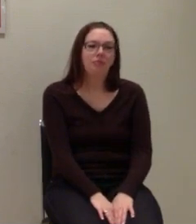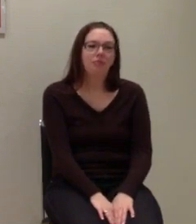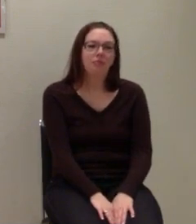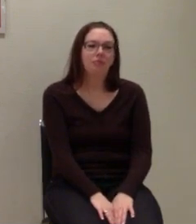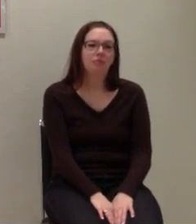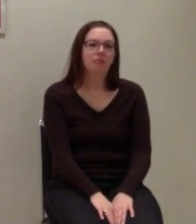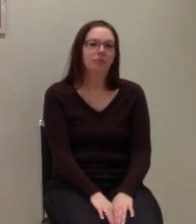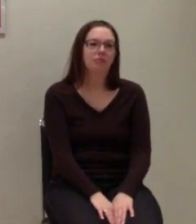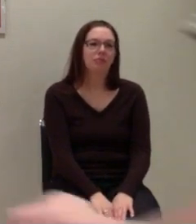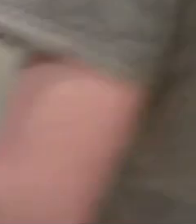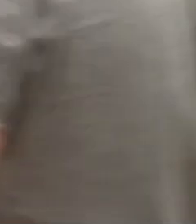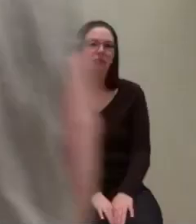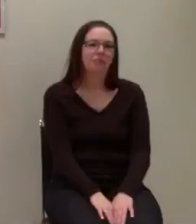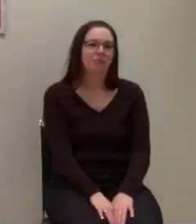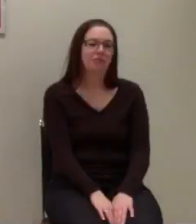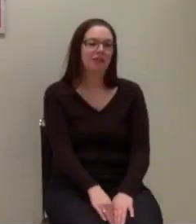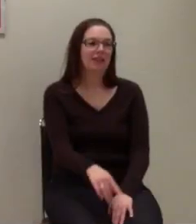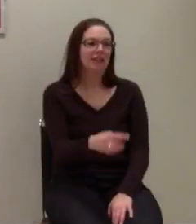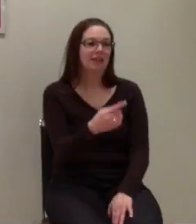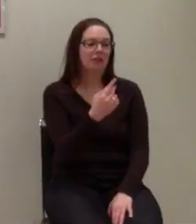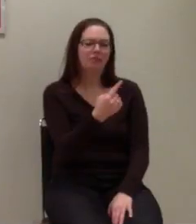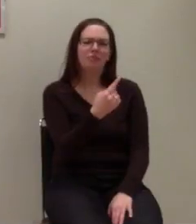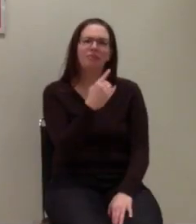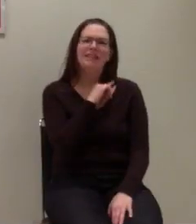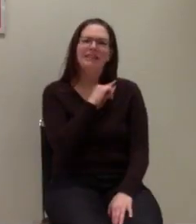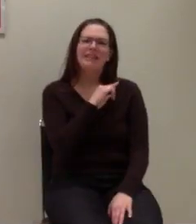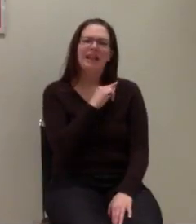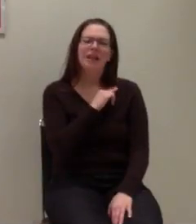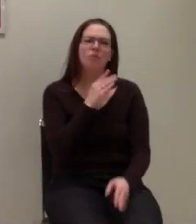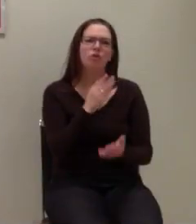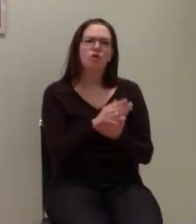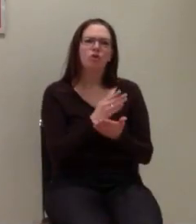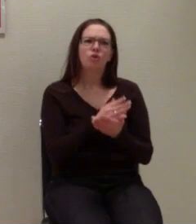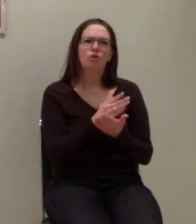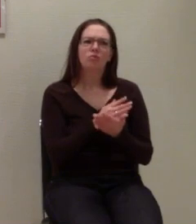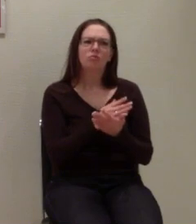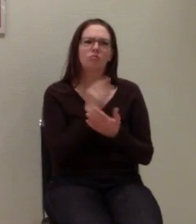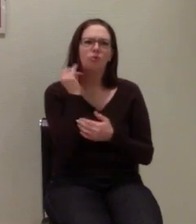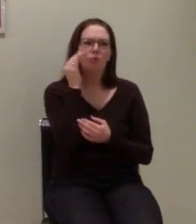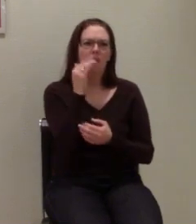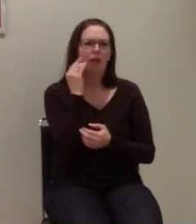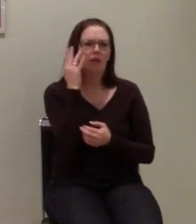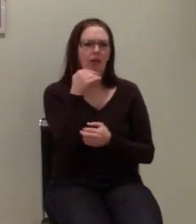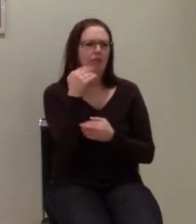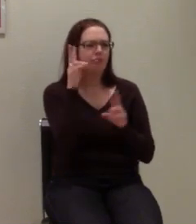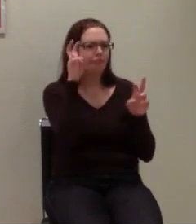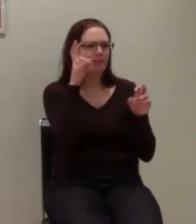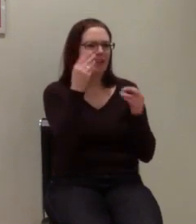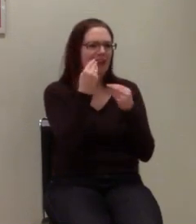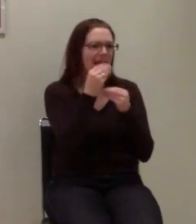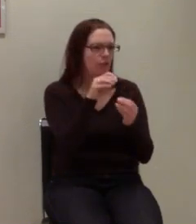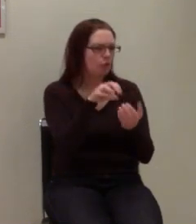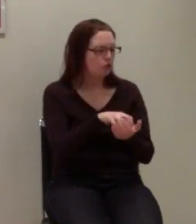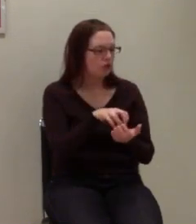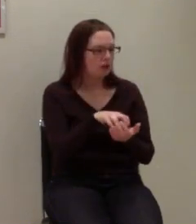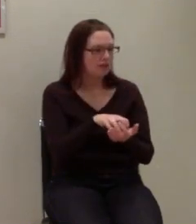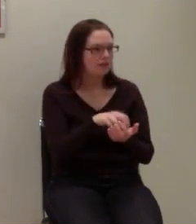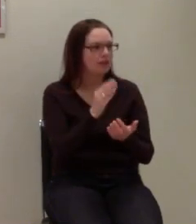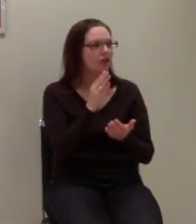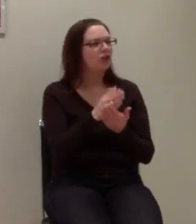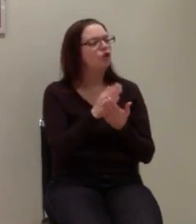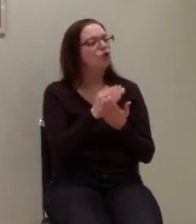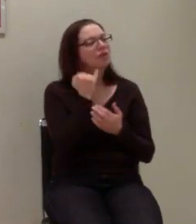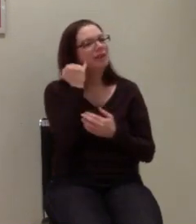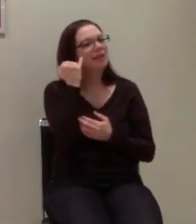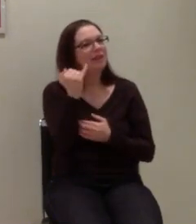Also ich hatte im Vorfeld für den dritten, für Infostände oder so, mal die Idee, dass wir, oder dass